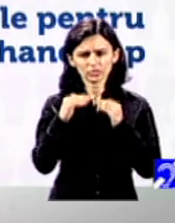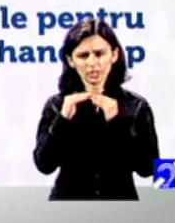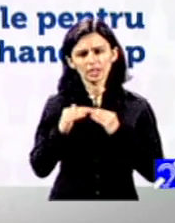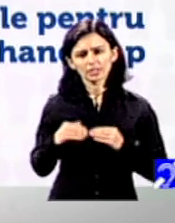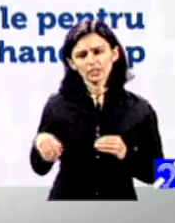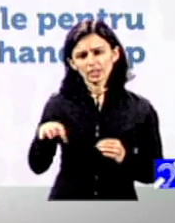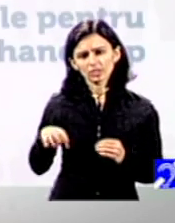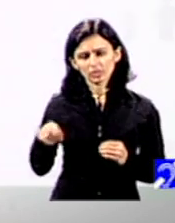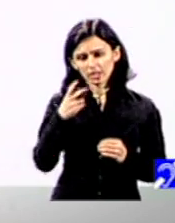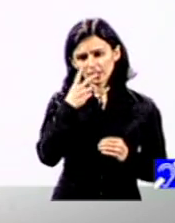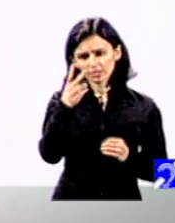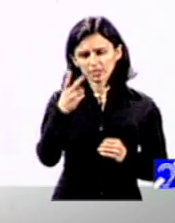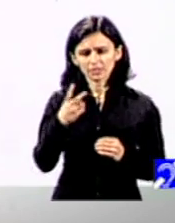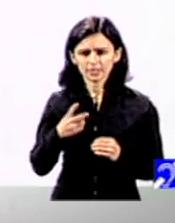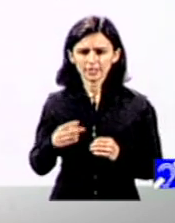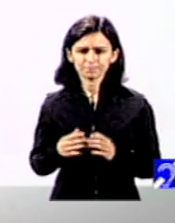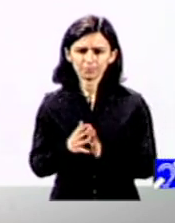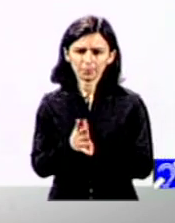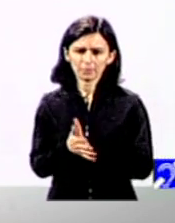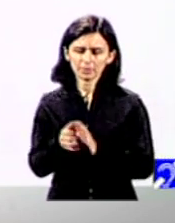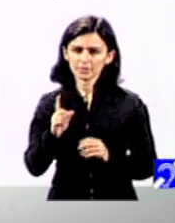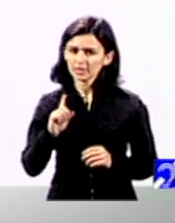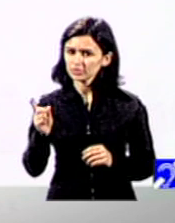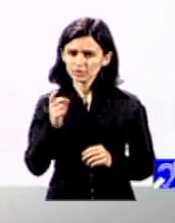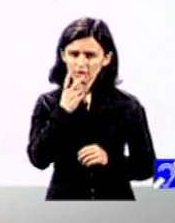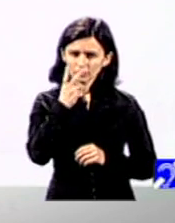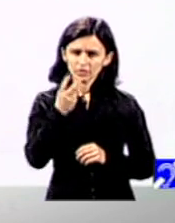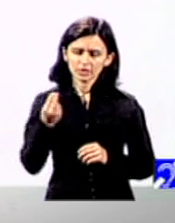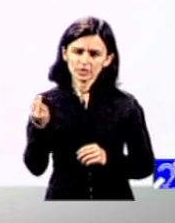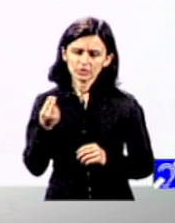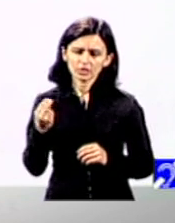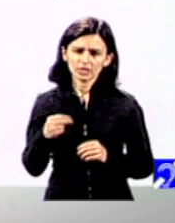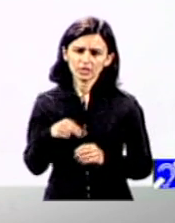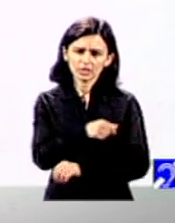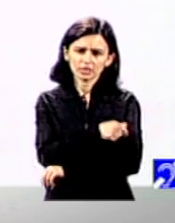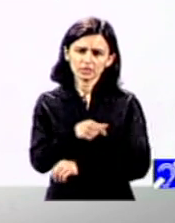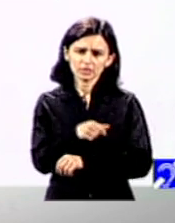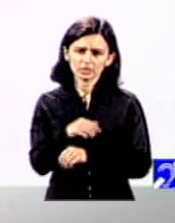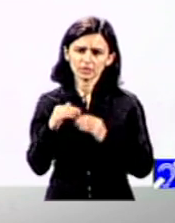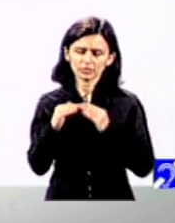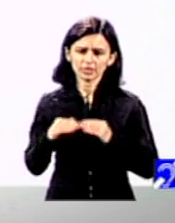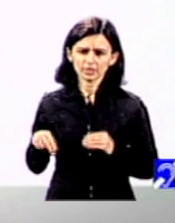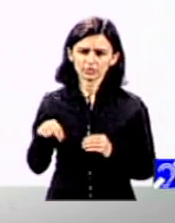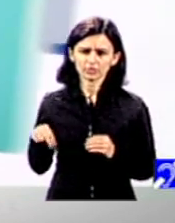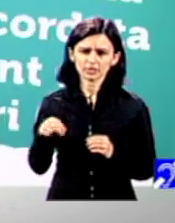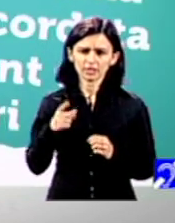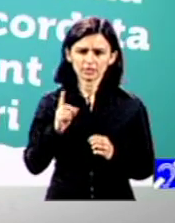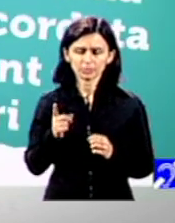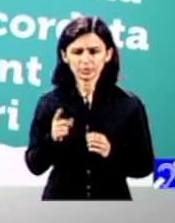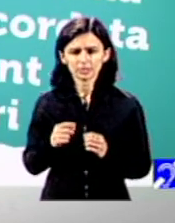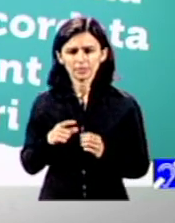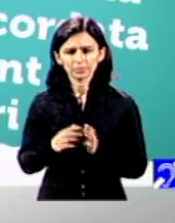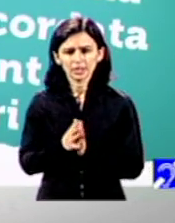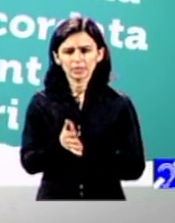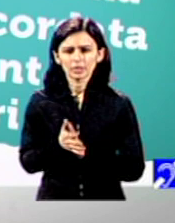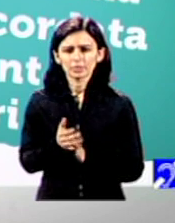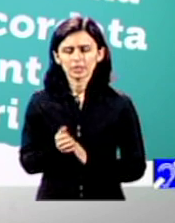implementarea nu văd de ce la nivel județean am mai avea implementare de servicii sociale în acest mod în concurență cu serviciile locale și